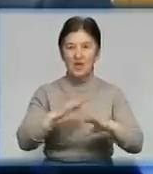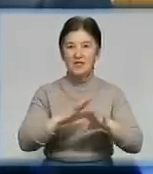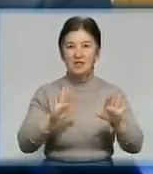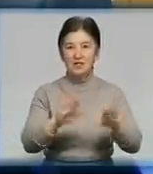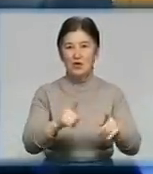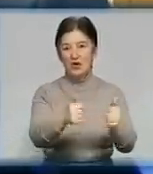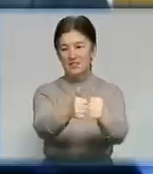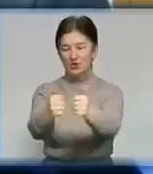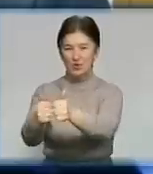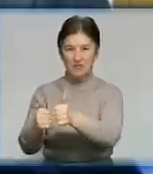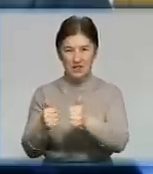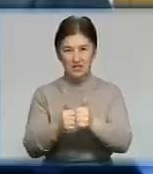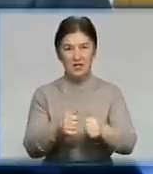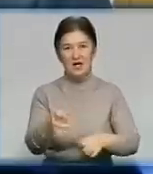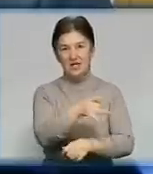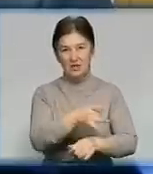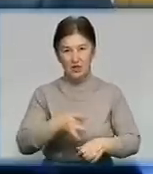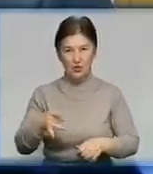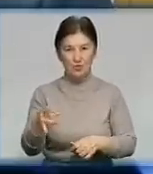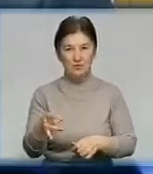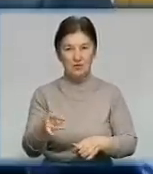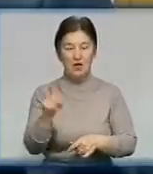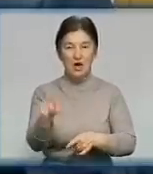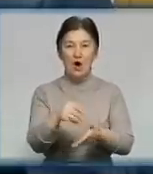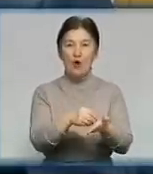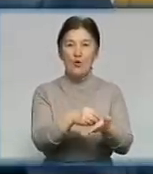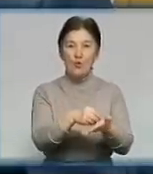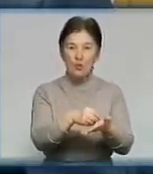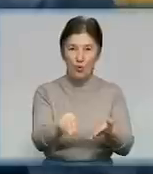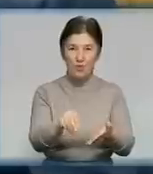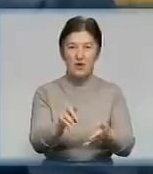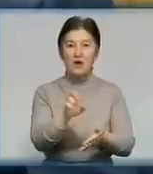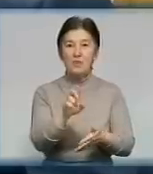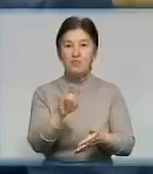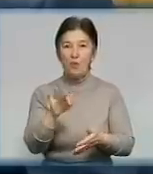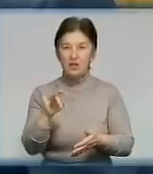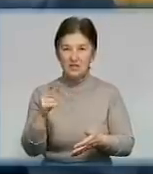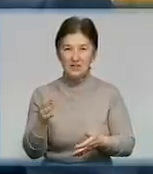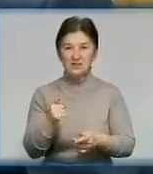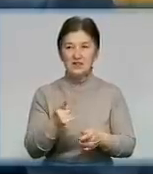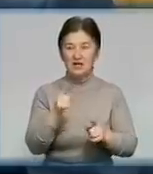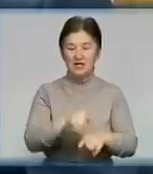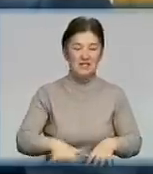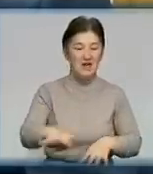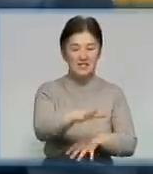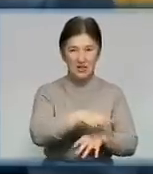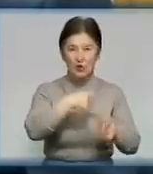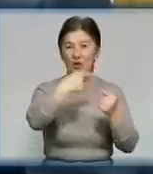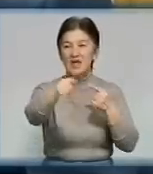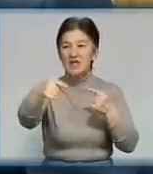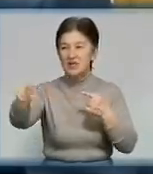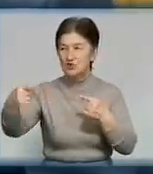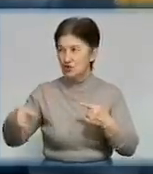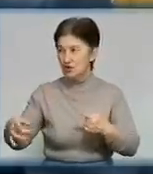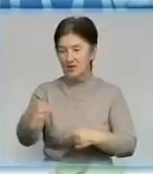а й сусідніх районів, і навіть Кіровограда. І лозунг «Купуй Бобернецьке» діяв і на території інших районів, і,